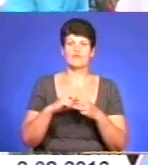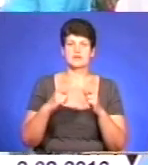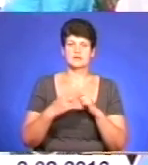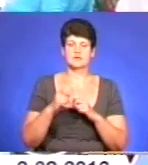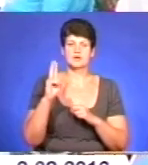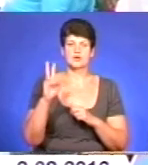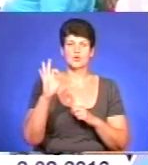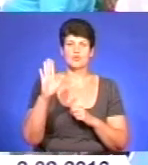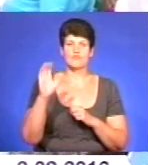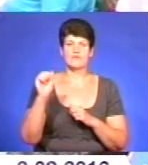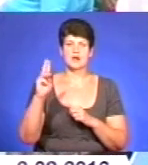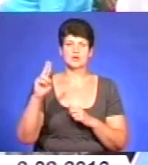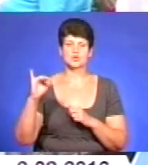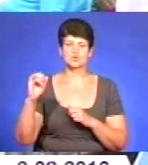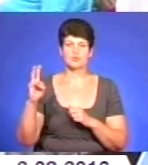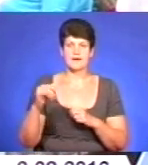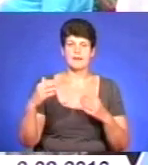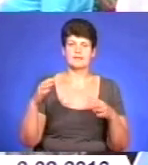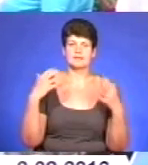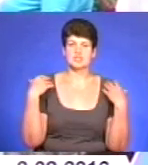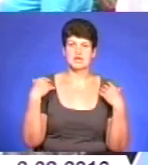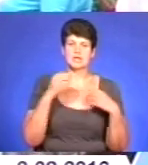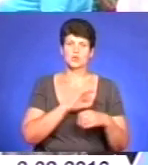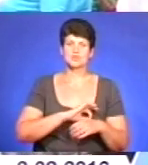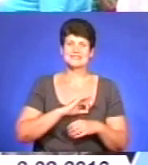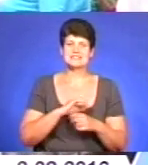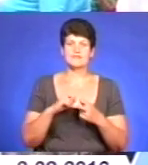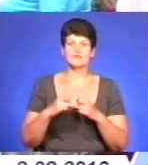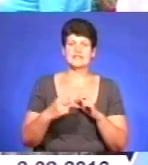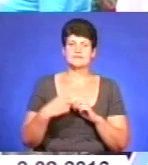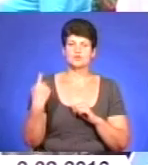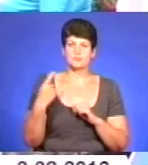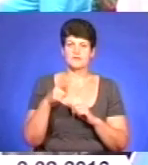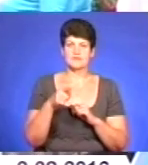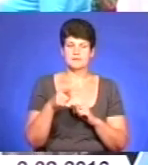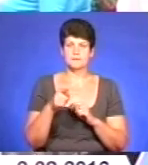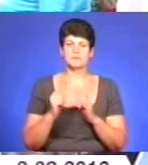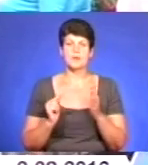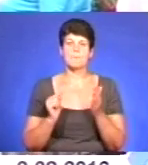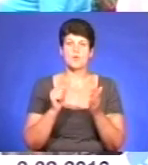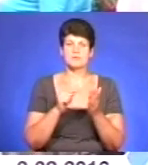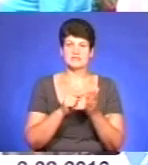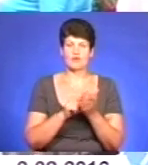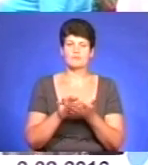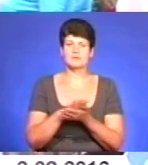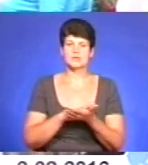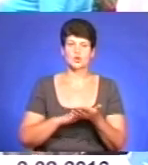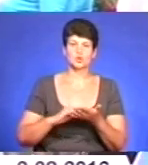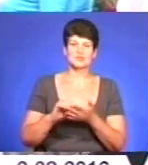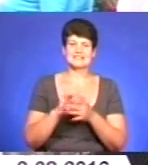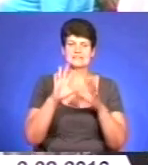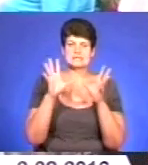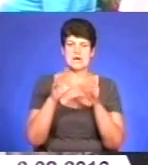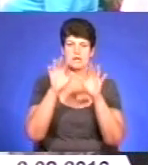начальник юстиції Івано-Франківської області. Він підпадав під ілюстрацію загальну закону,